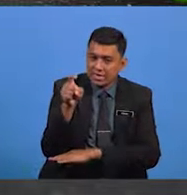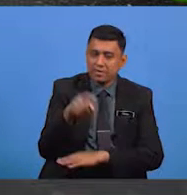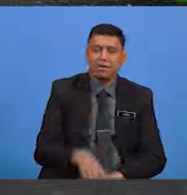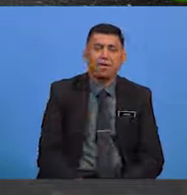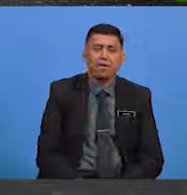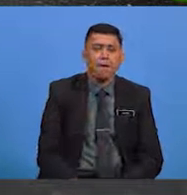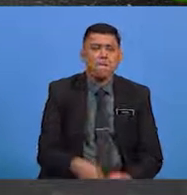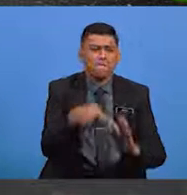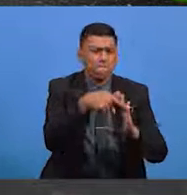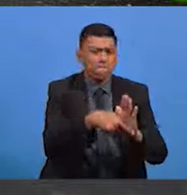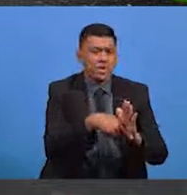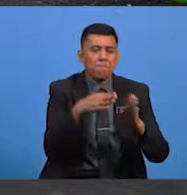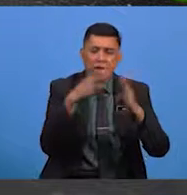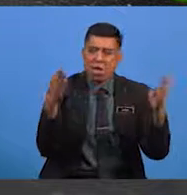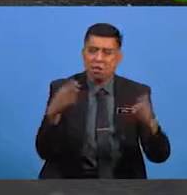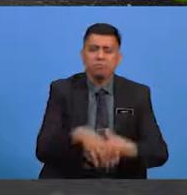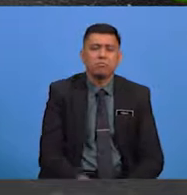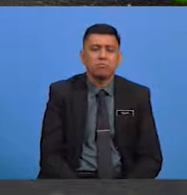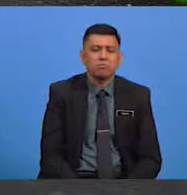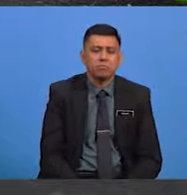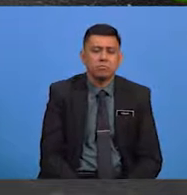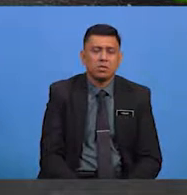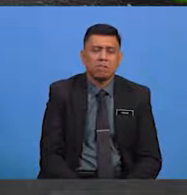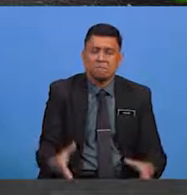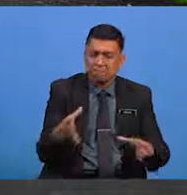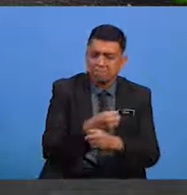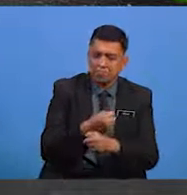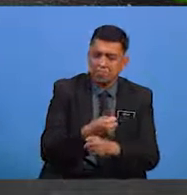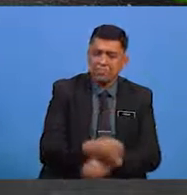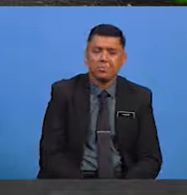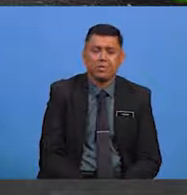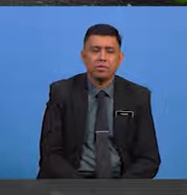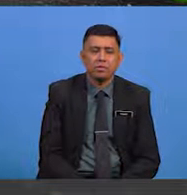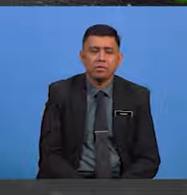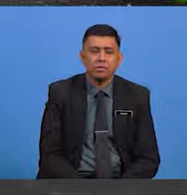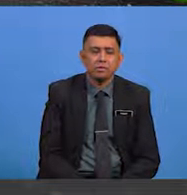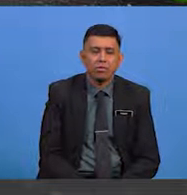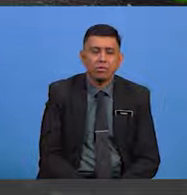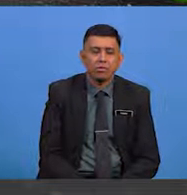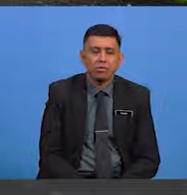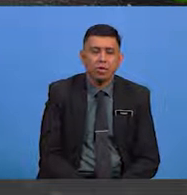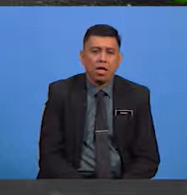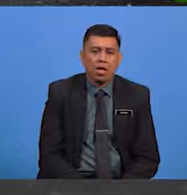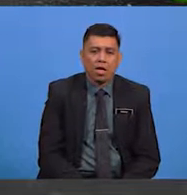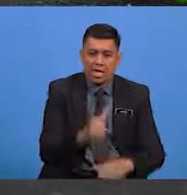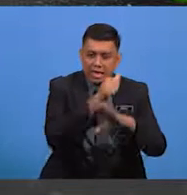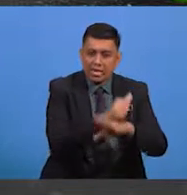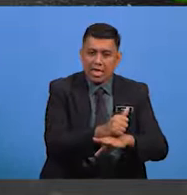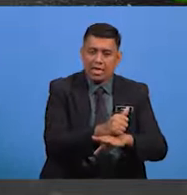pantun peribahasa Dan pantun yang terdapat dalam puisi adat atau terombor